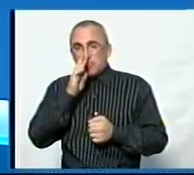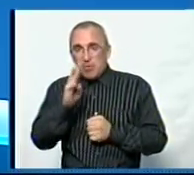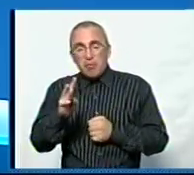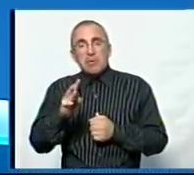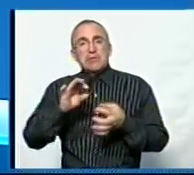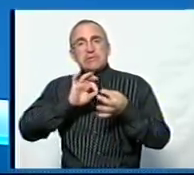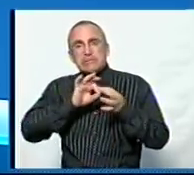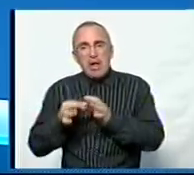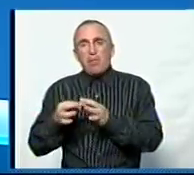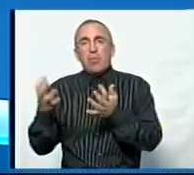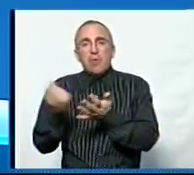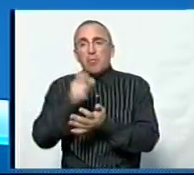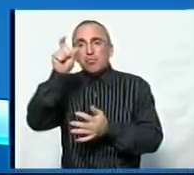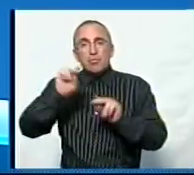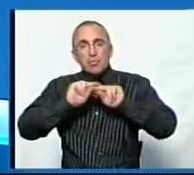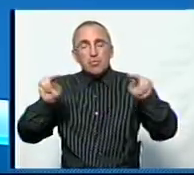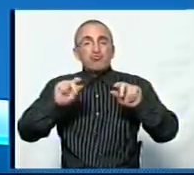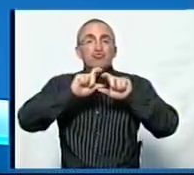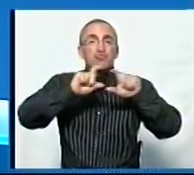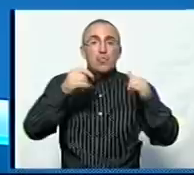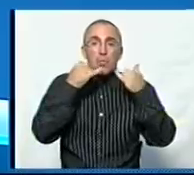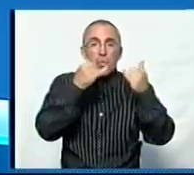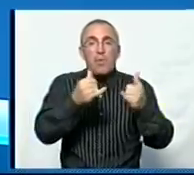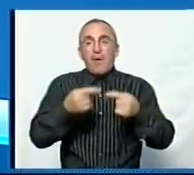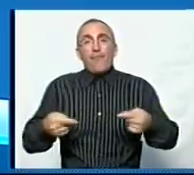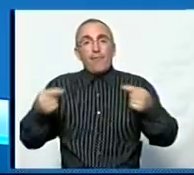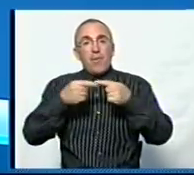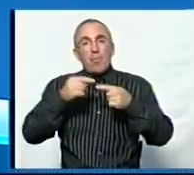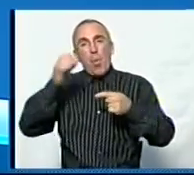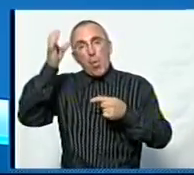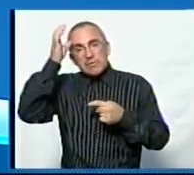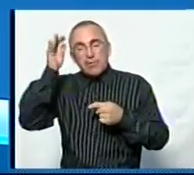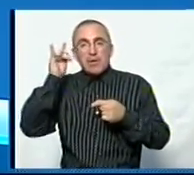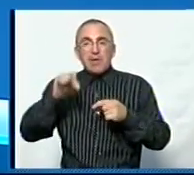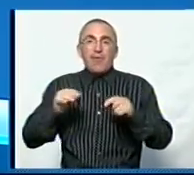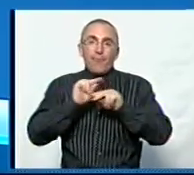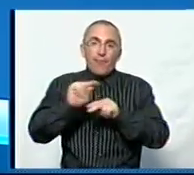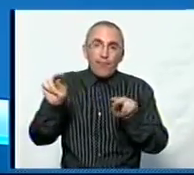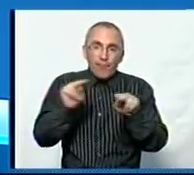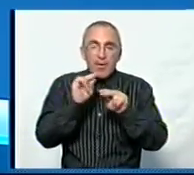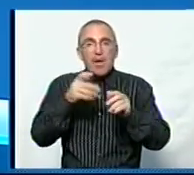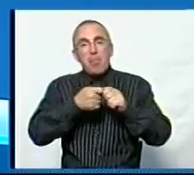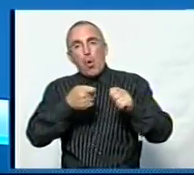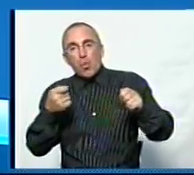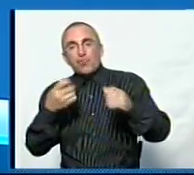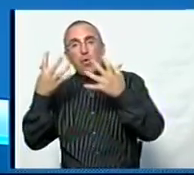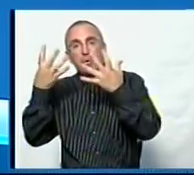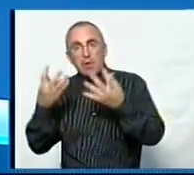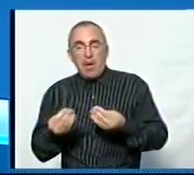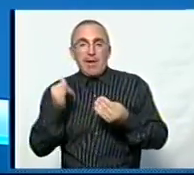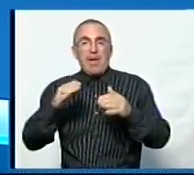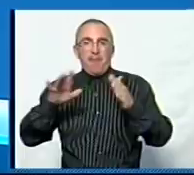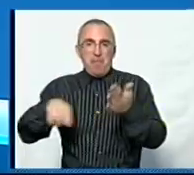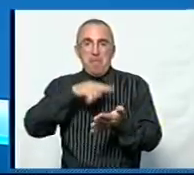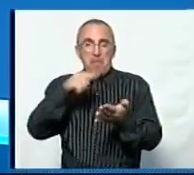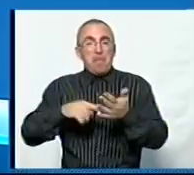Складно знайти вихователя для дошкільного закладу з відповідною освітою і вихователя для групи подовженого дня, навіть у міській місцевості.